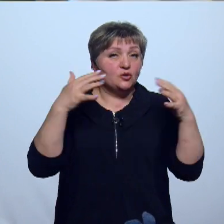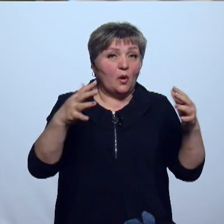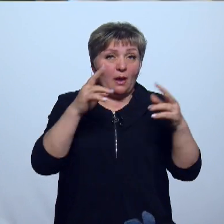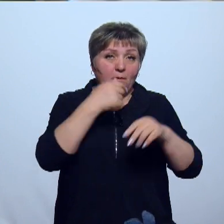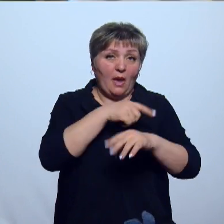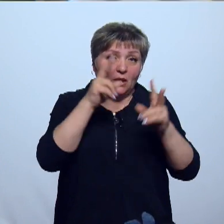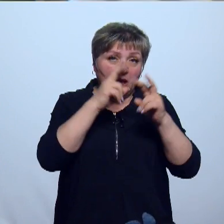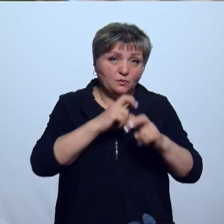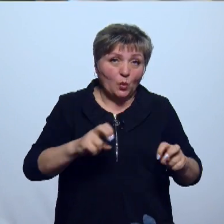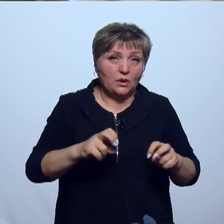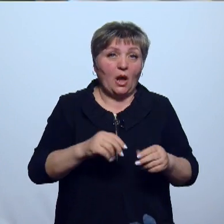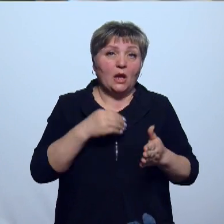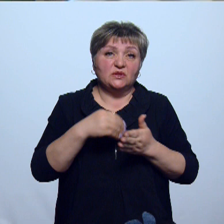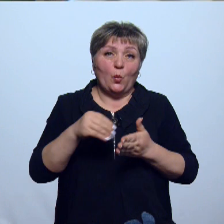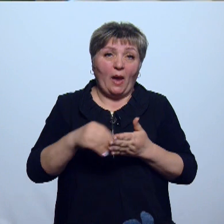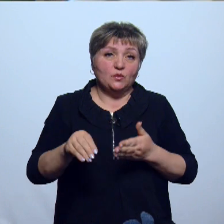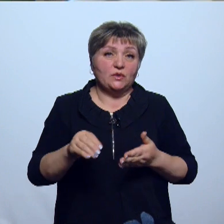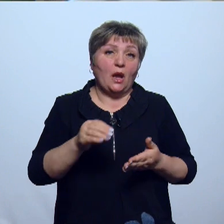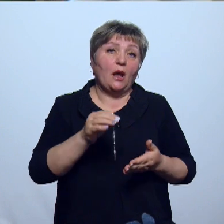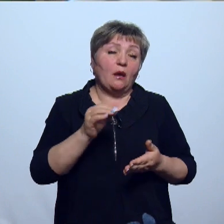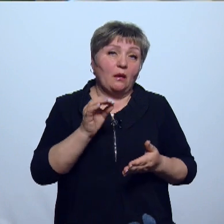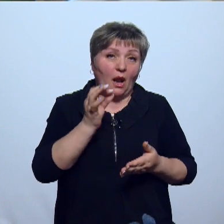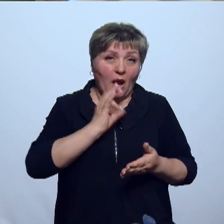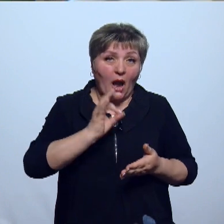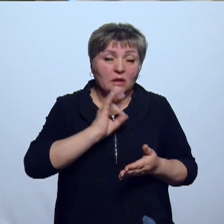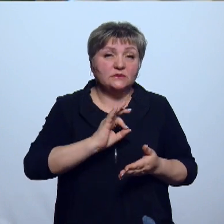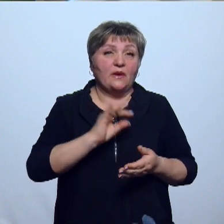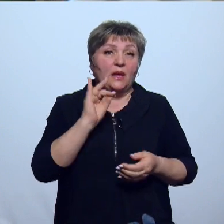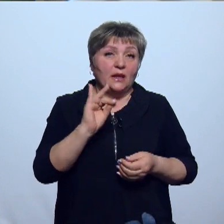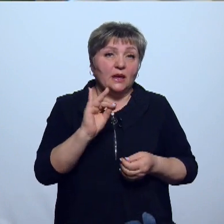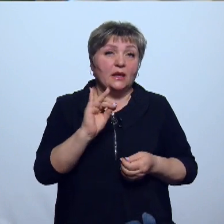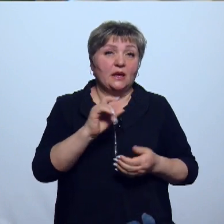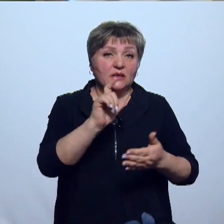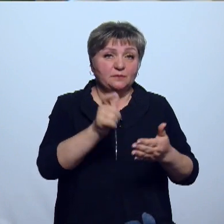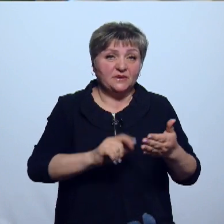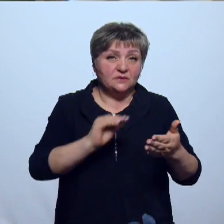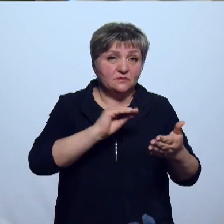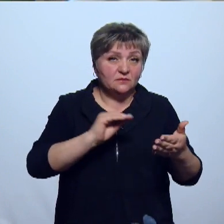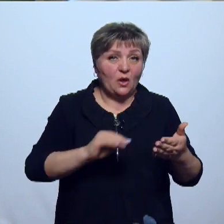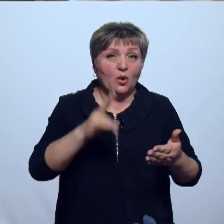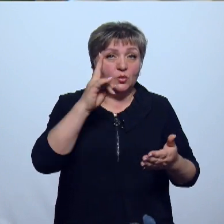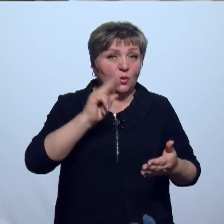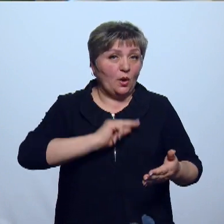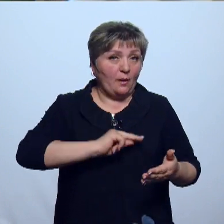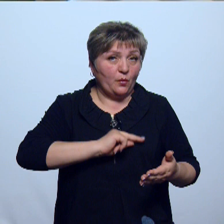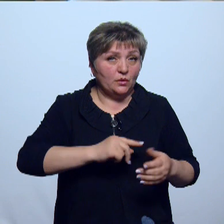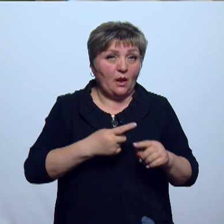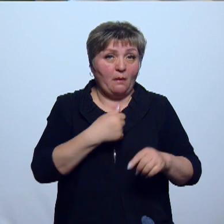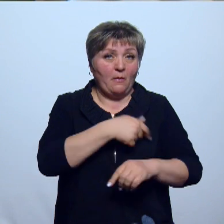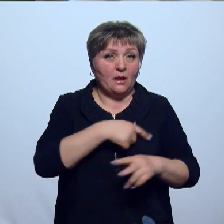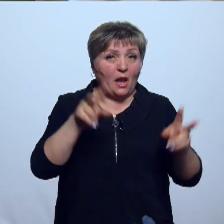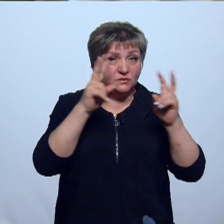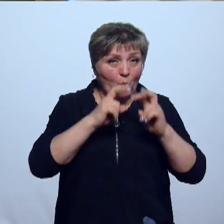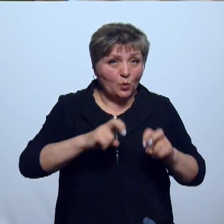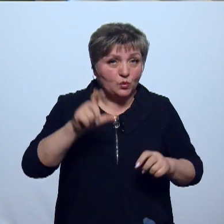Закупаются лекарства и вставляются в списки сотрудников к медосмотру.